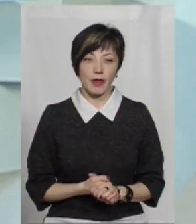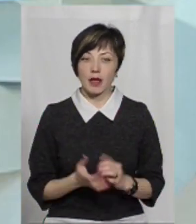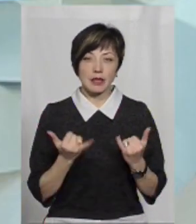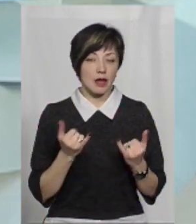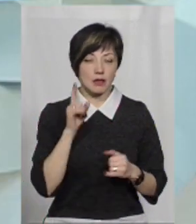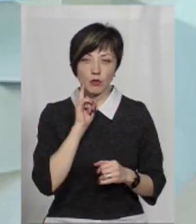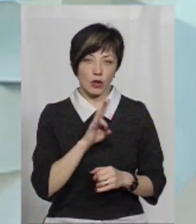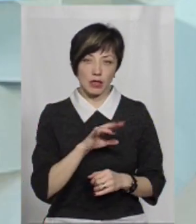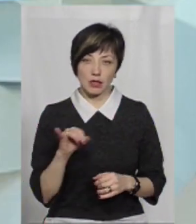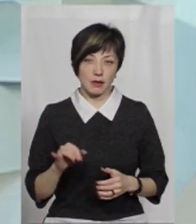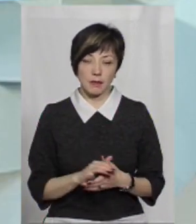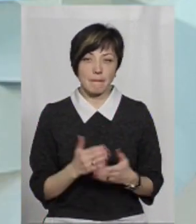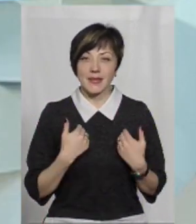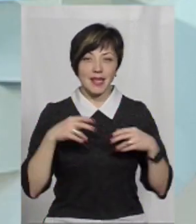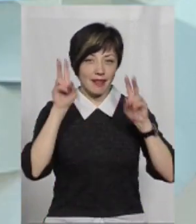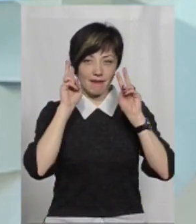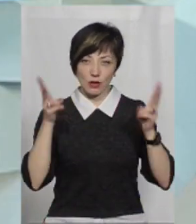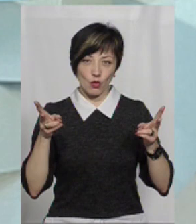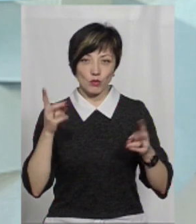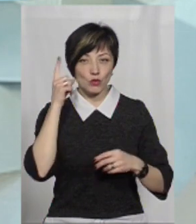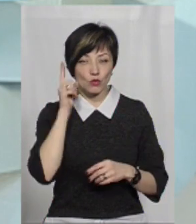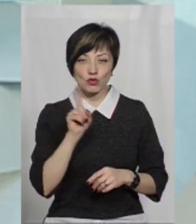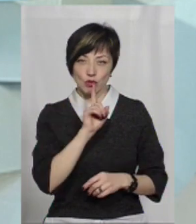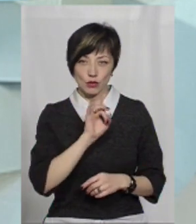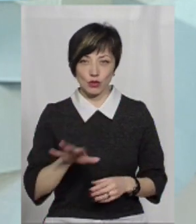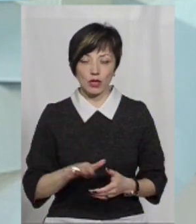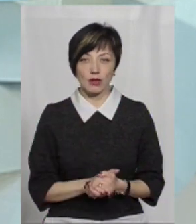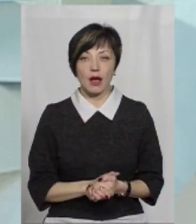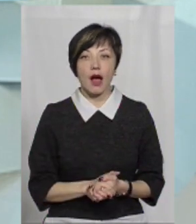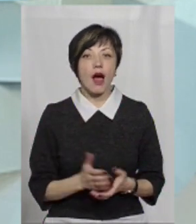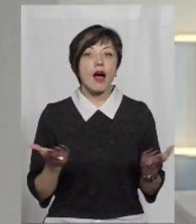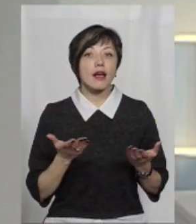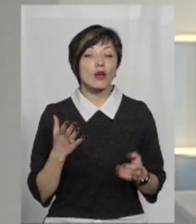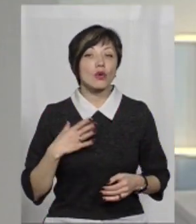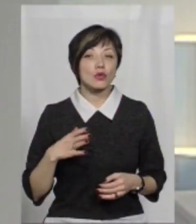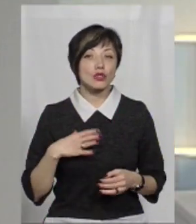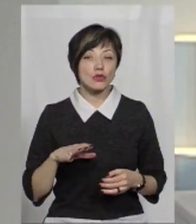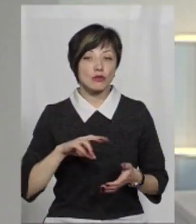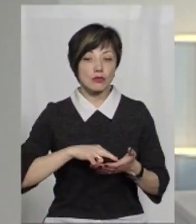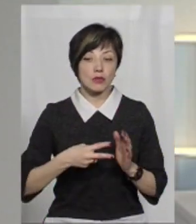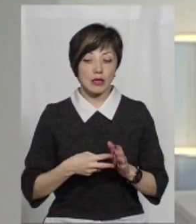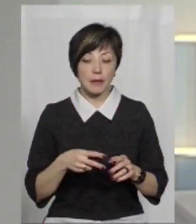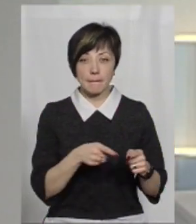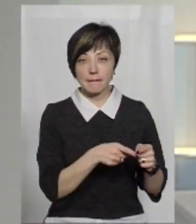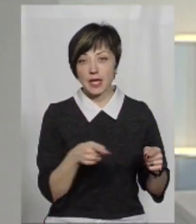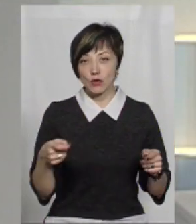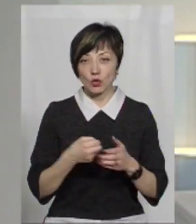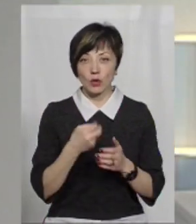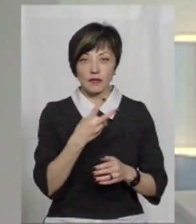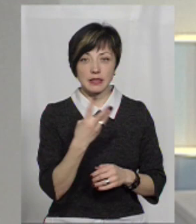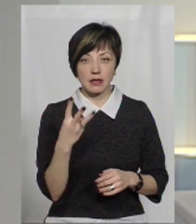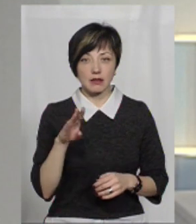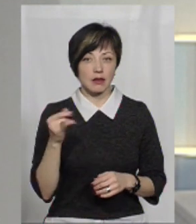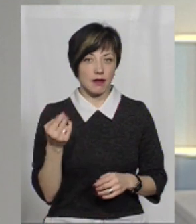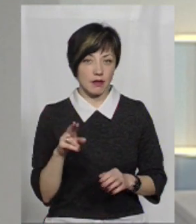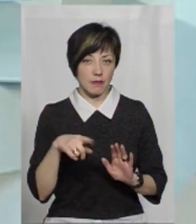Наразі поки. мені невідомо, я думаю, що не буде. А які очікування у митників на цей період до 23